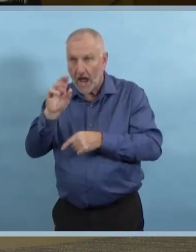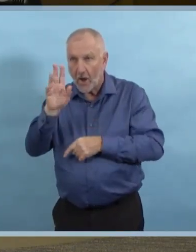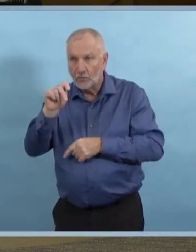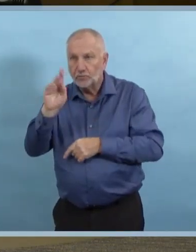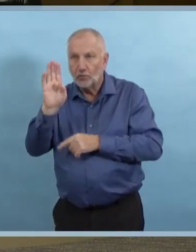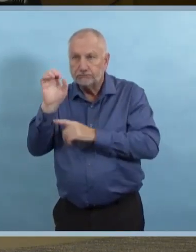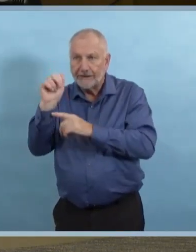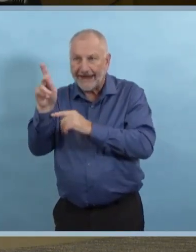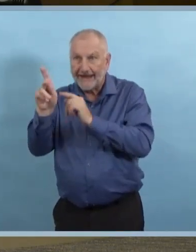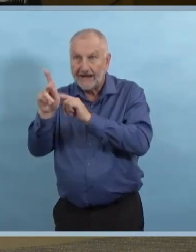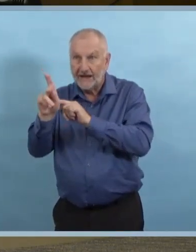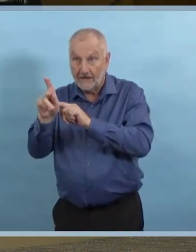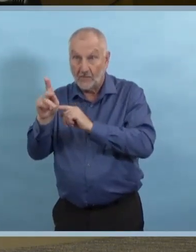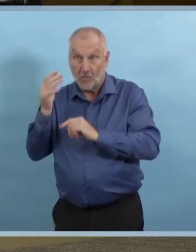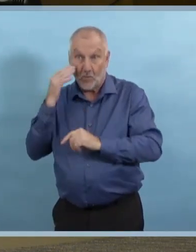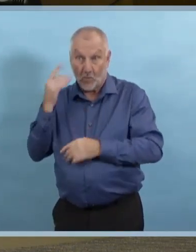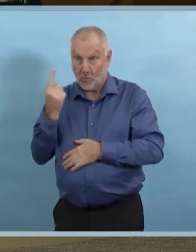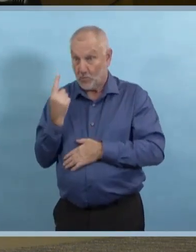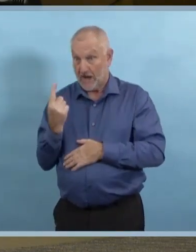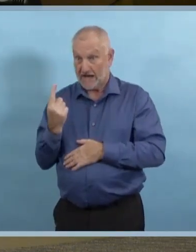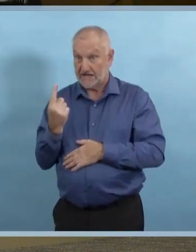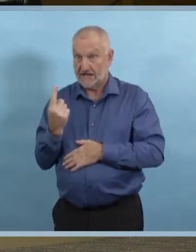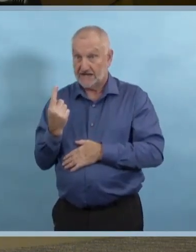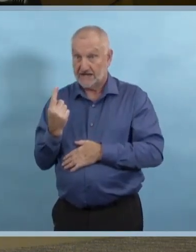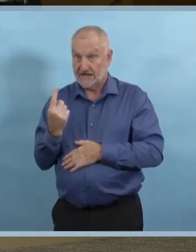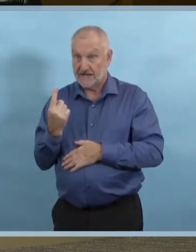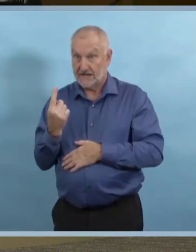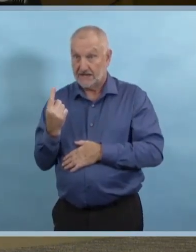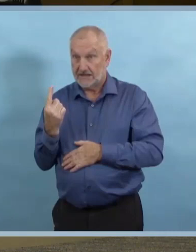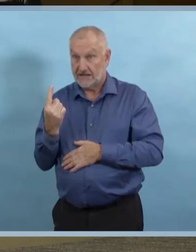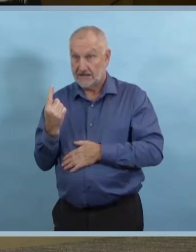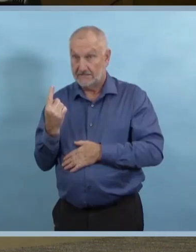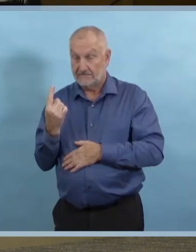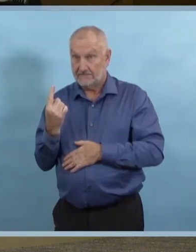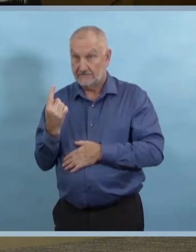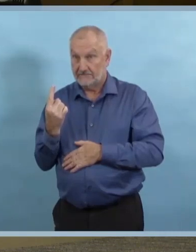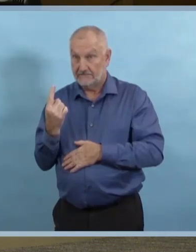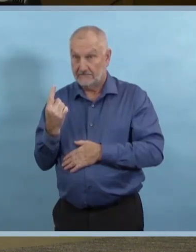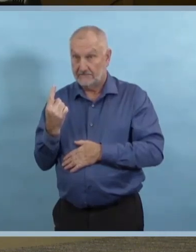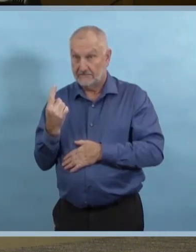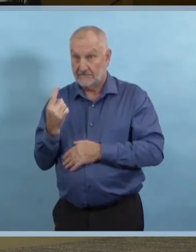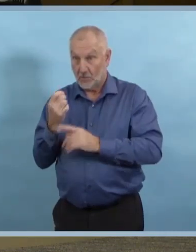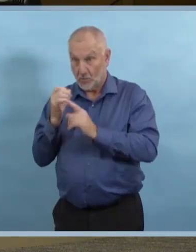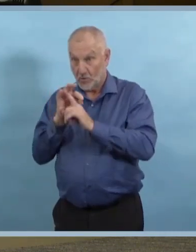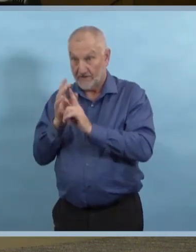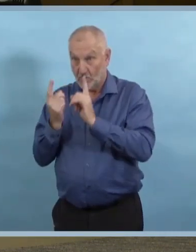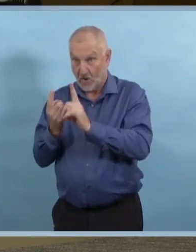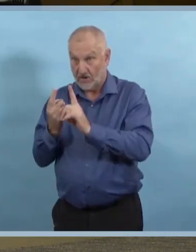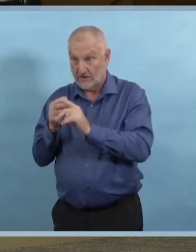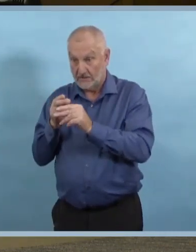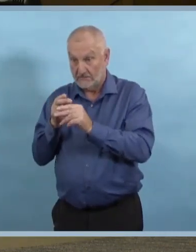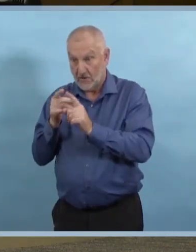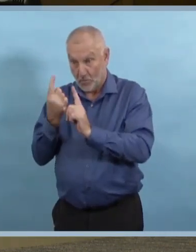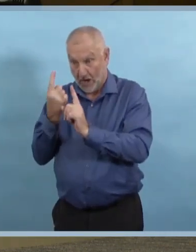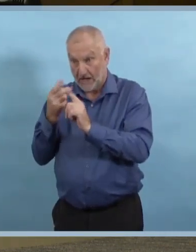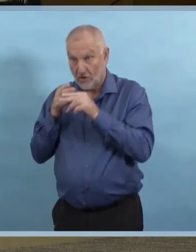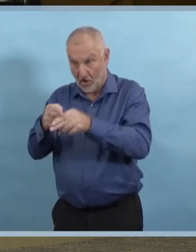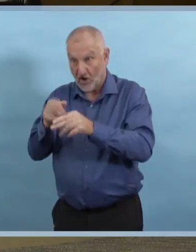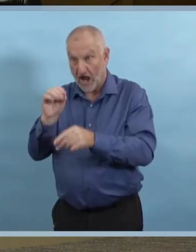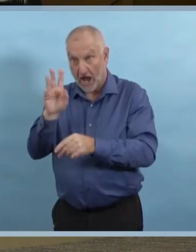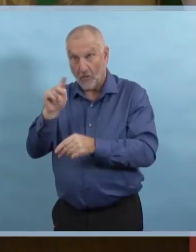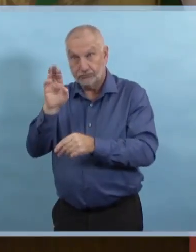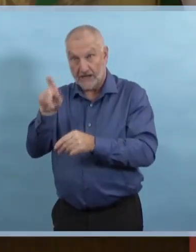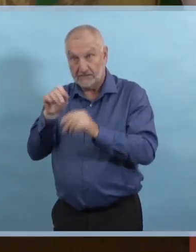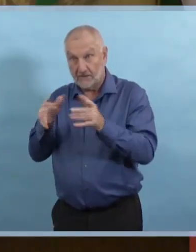'utilité de déclarer une éclosion et de passer au niveau rouge dans le système de riposte? Alors, la définition de l'éclosion,